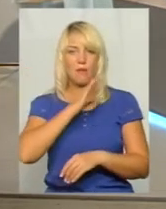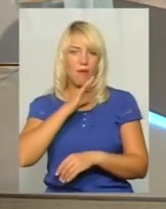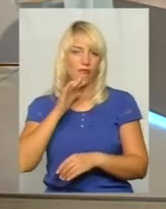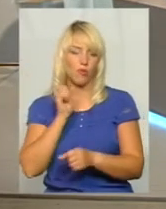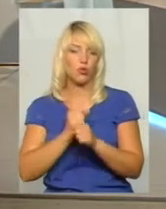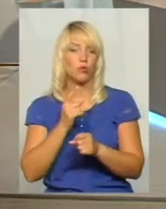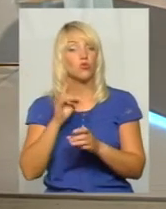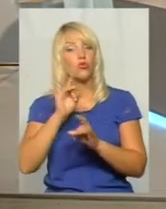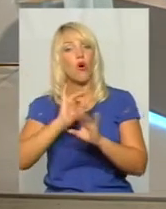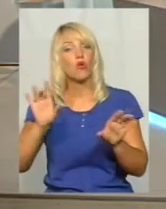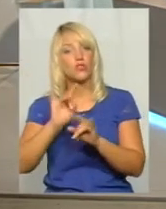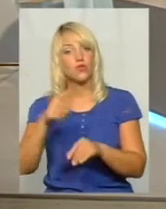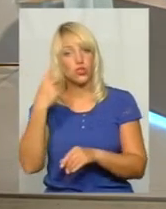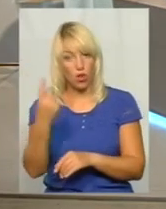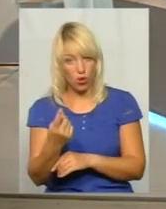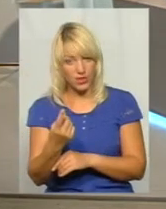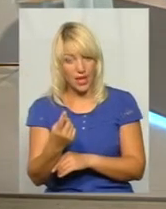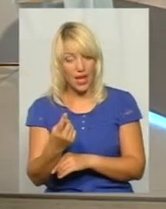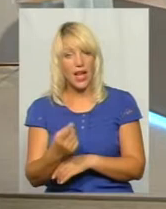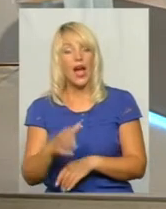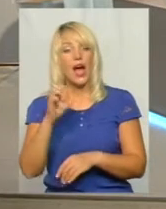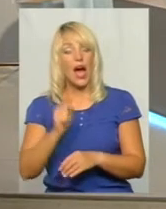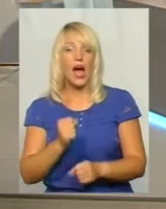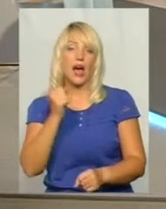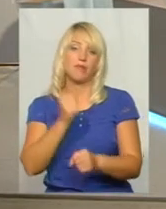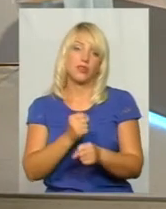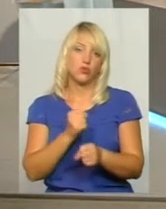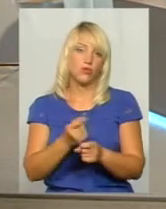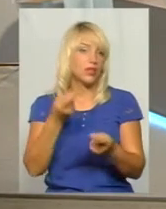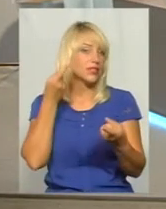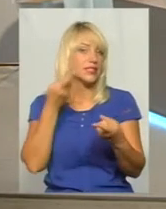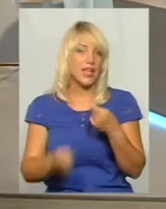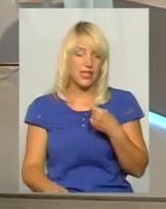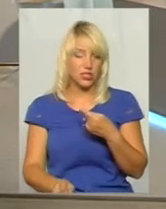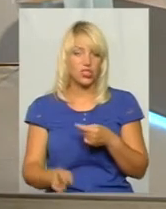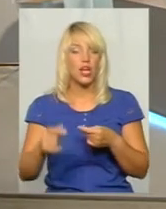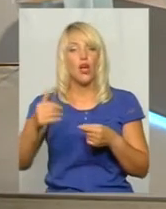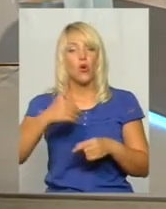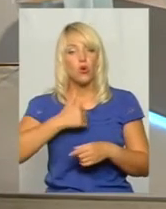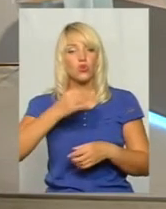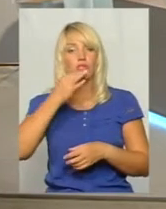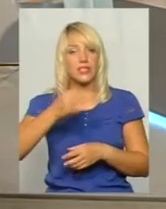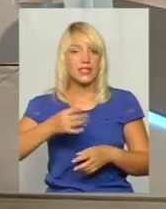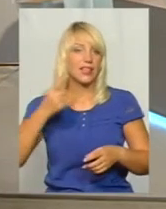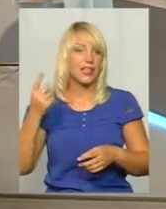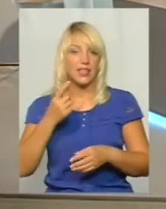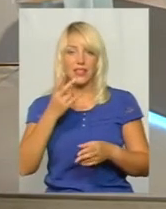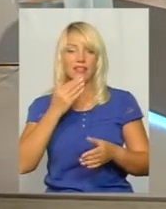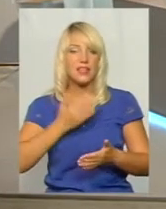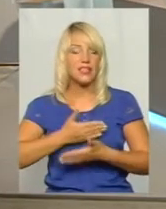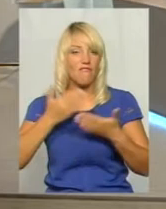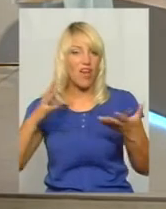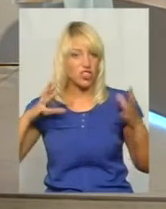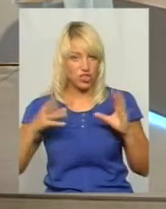озвучувати одне, розповідати друге, а працювати це зовсім інше третє. Хочу сказати єдине на завершення. Можливо,